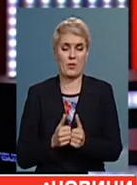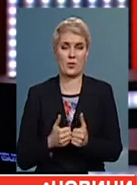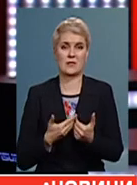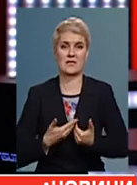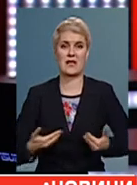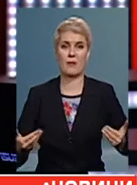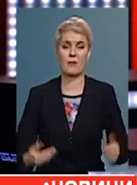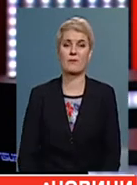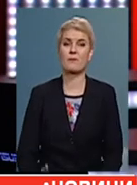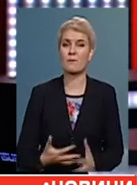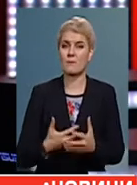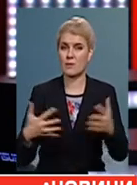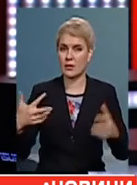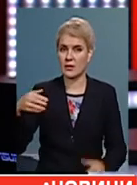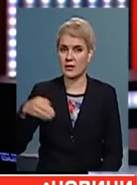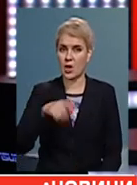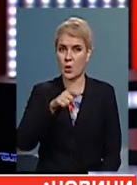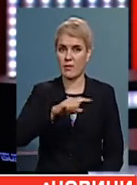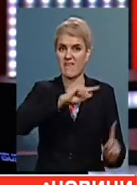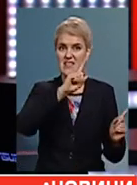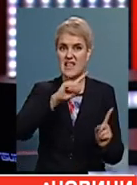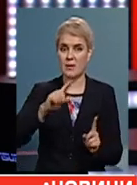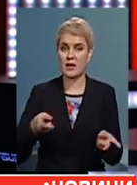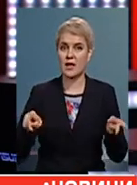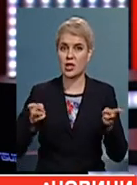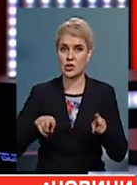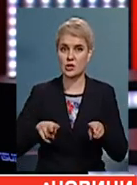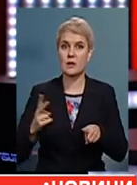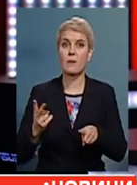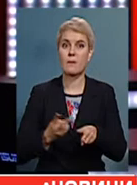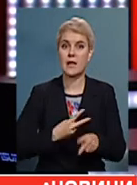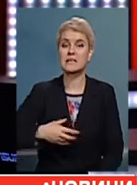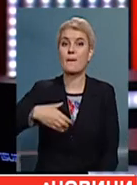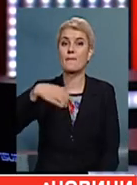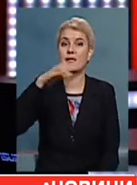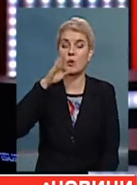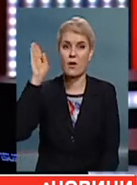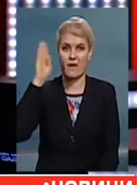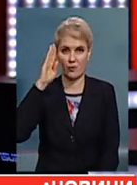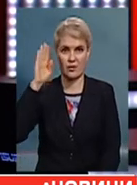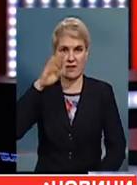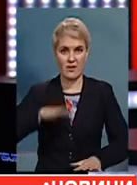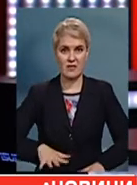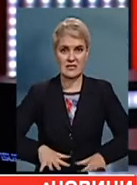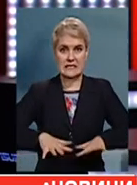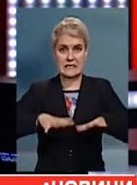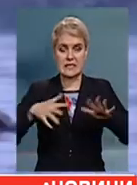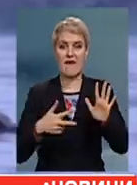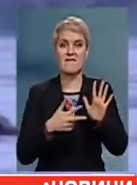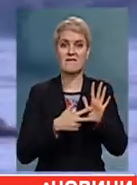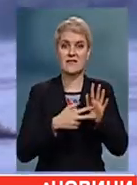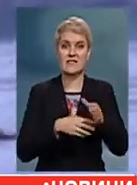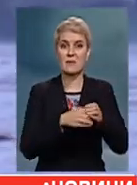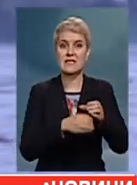Понад три тисячі людей в Закарпатті лишилися безпитної води. Насвідок негоди залило вісім свердловин, що забезпечували місто